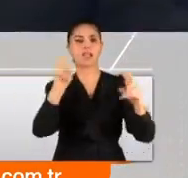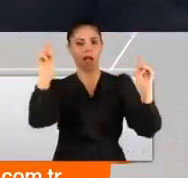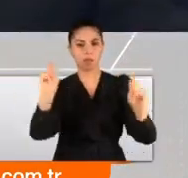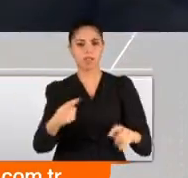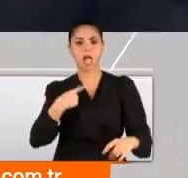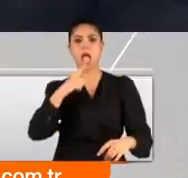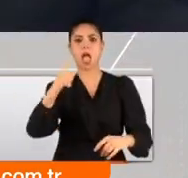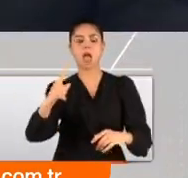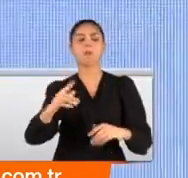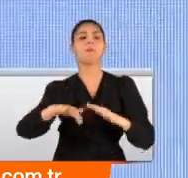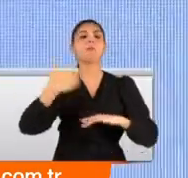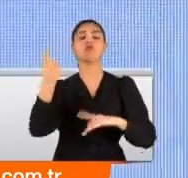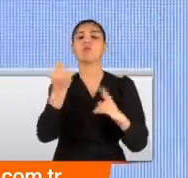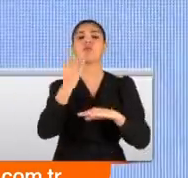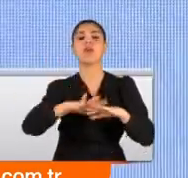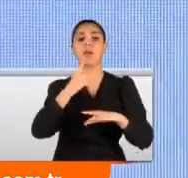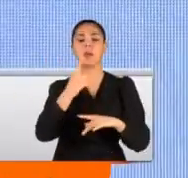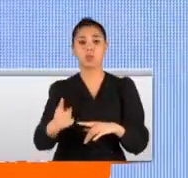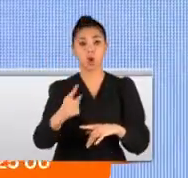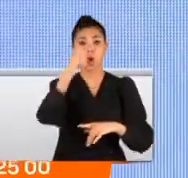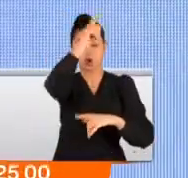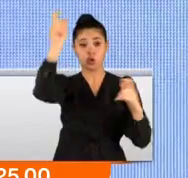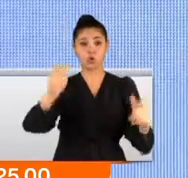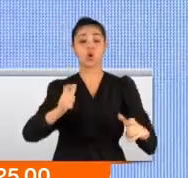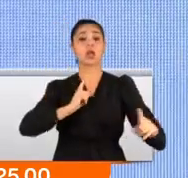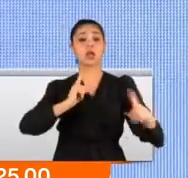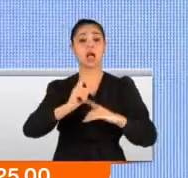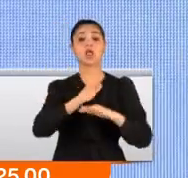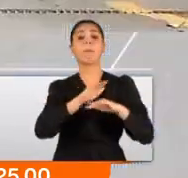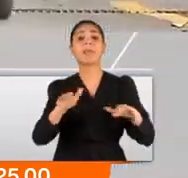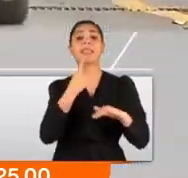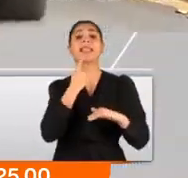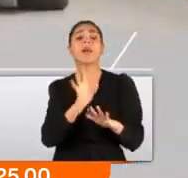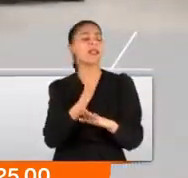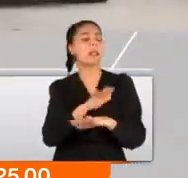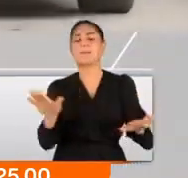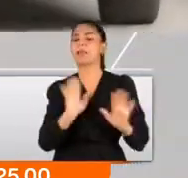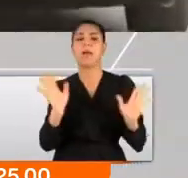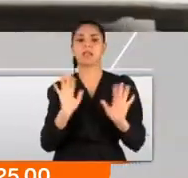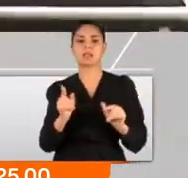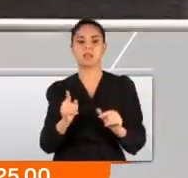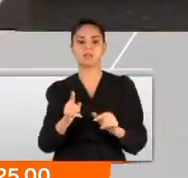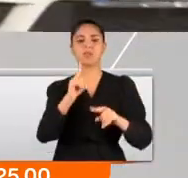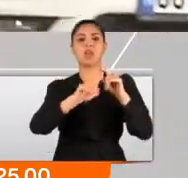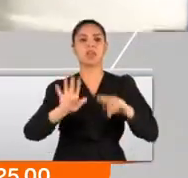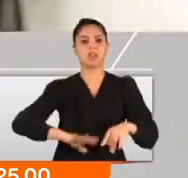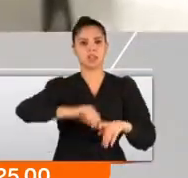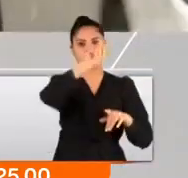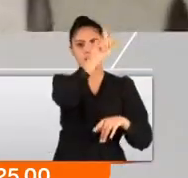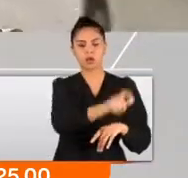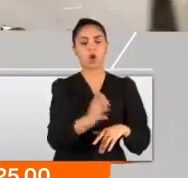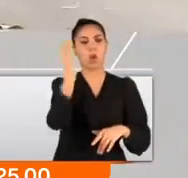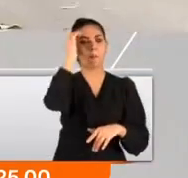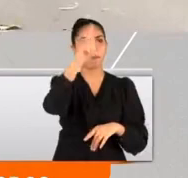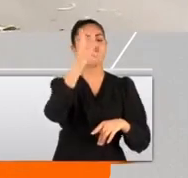talimatımızın dışına da çıkma. Türk yargısı bitti demeden bitmez. Kemal Kılıçdaroğlu ve Bağış'ta ABD olmak